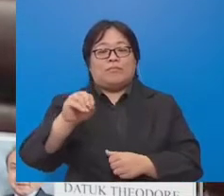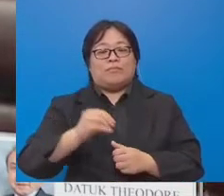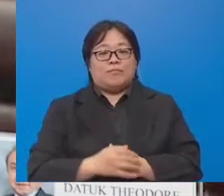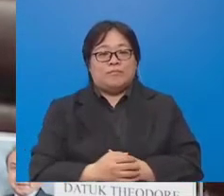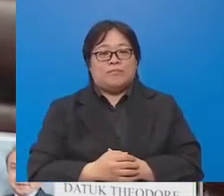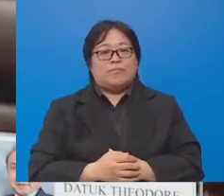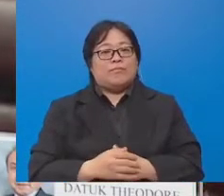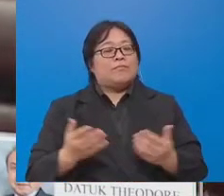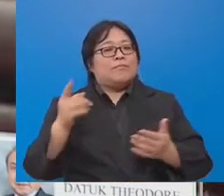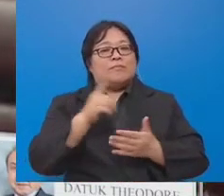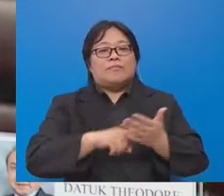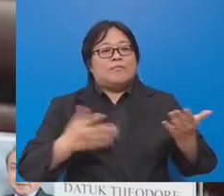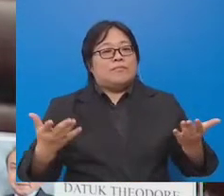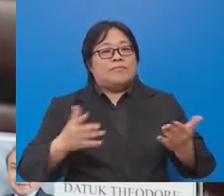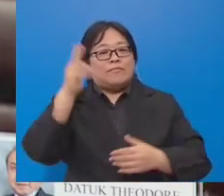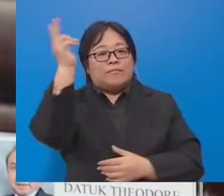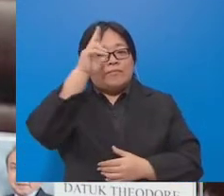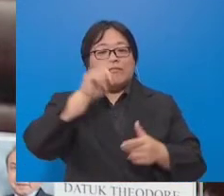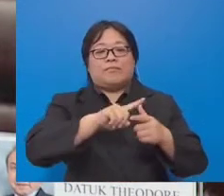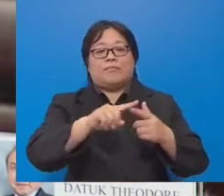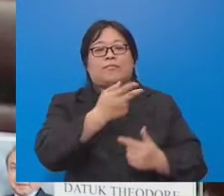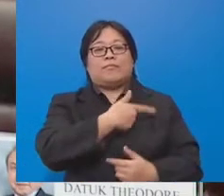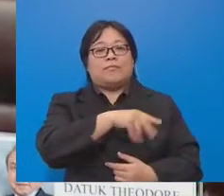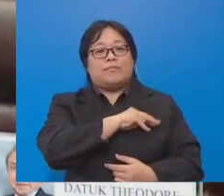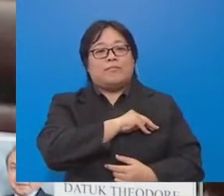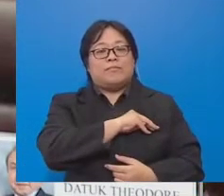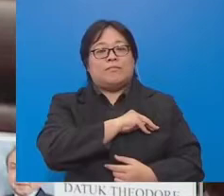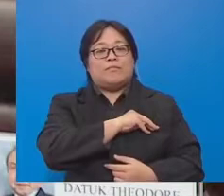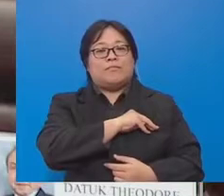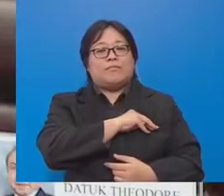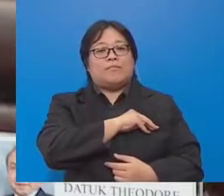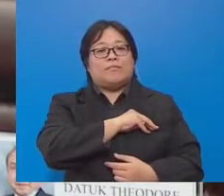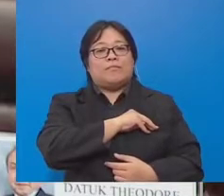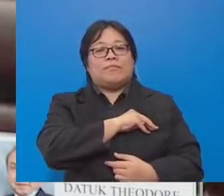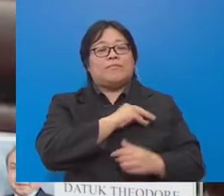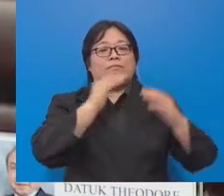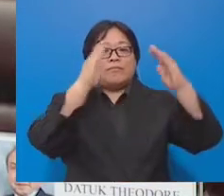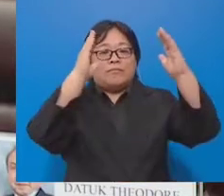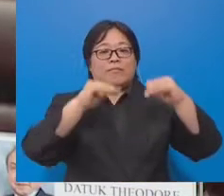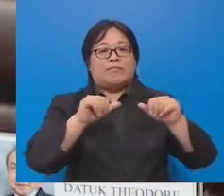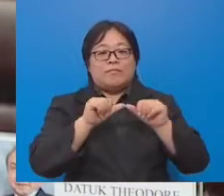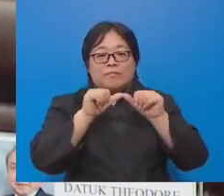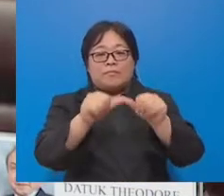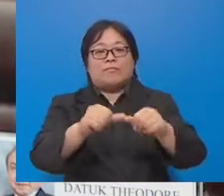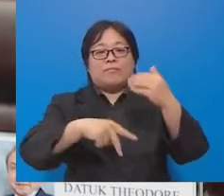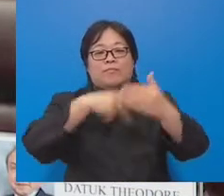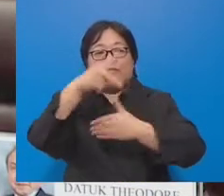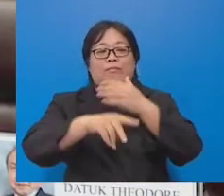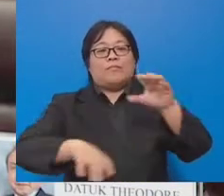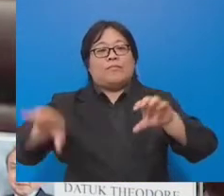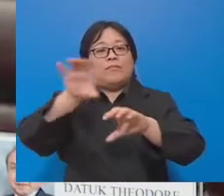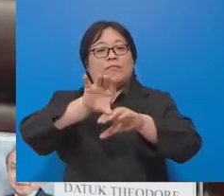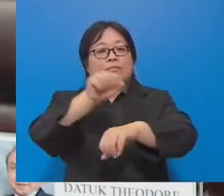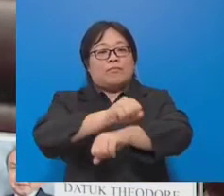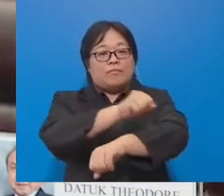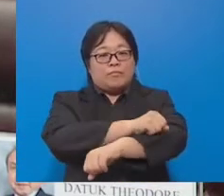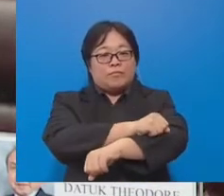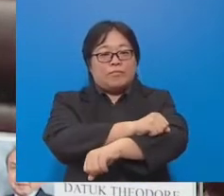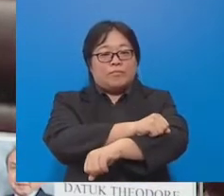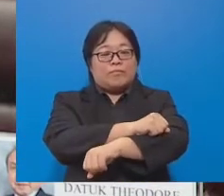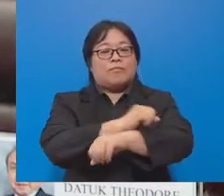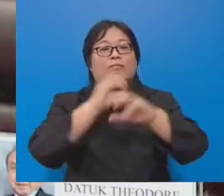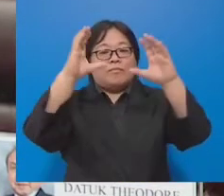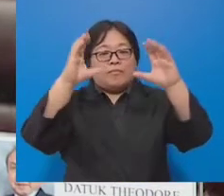apakah pihak kerajaan atau pekementerian berhasrat untuk meneruskan program subsidi upah ini yang